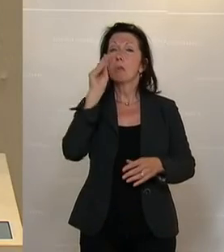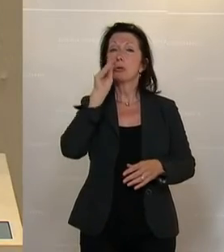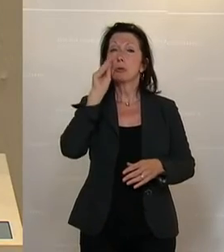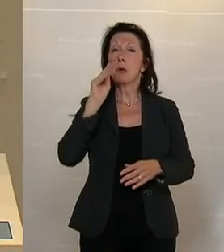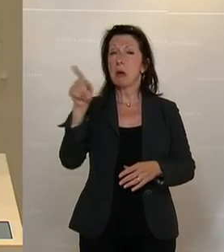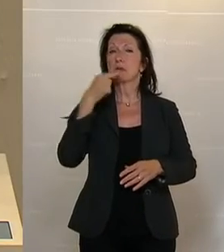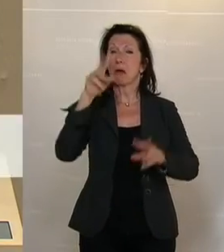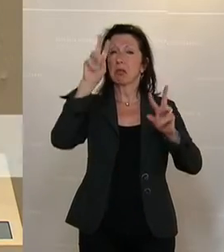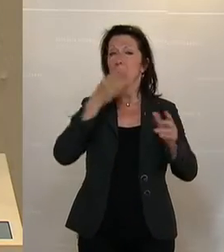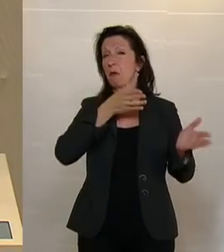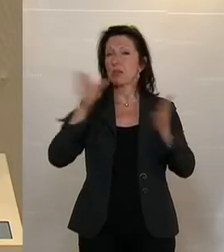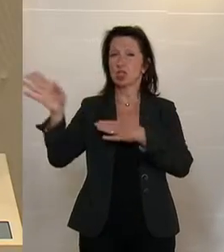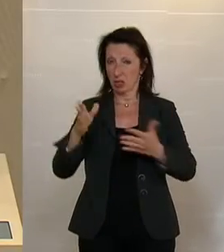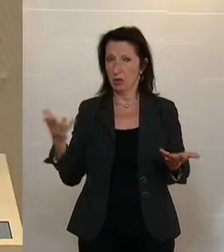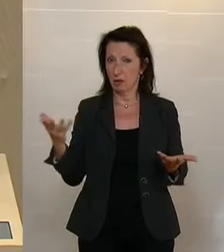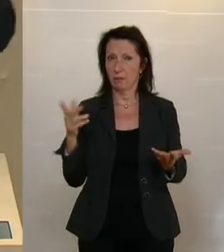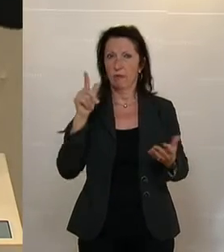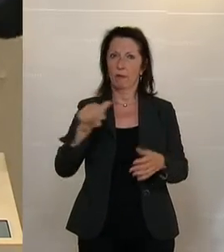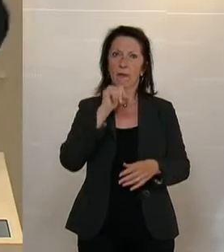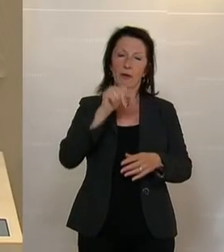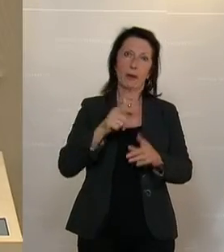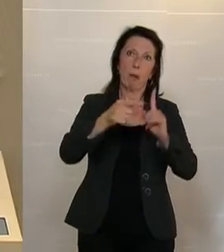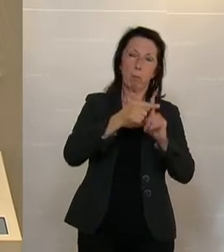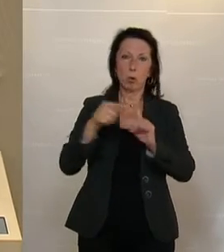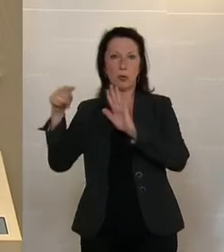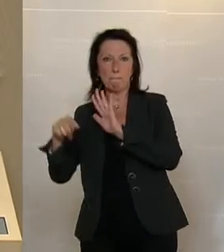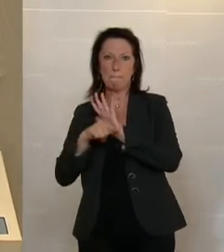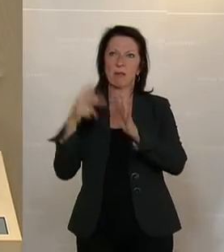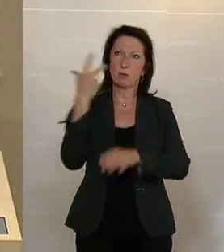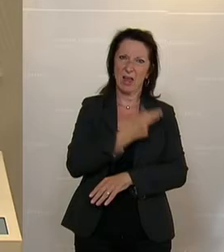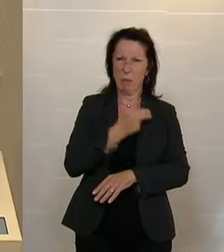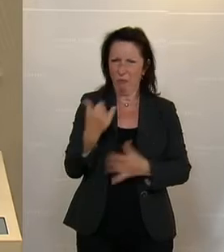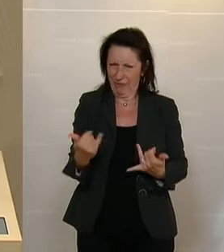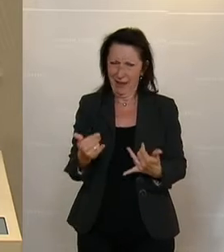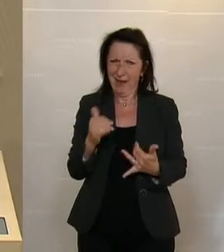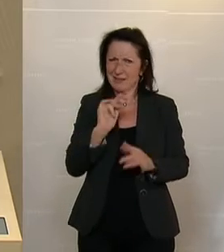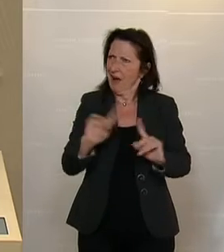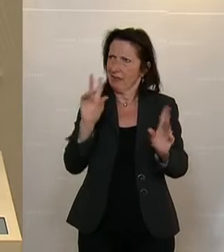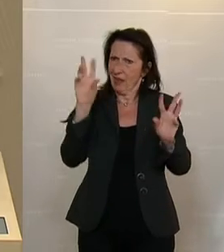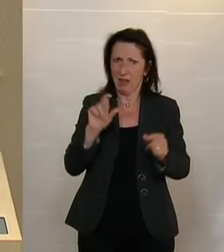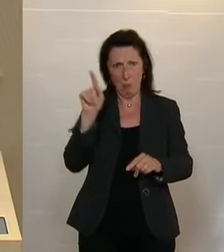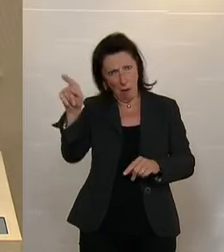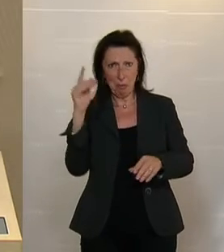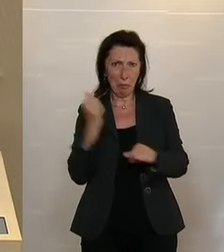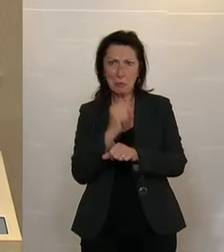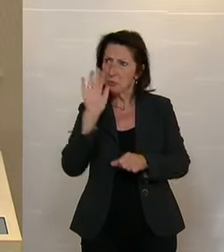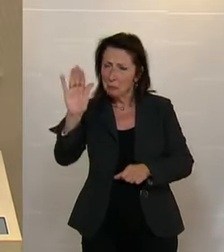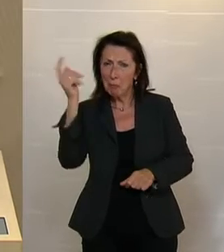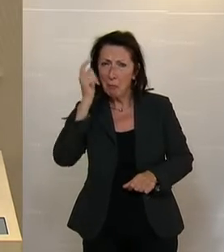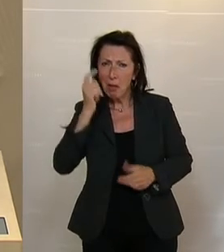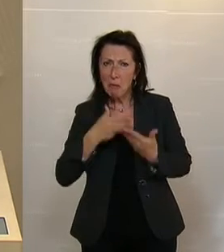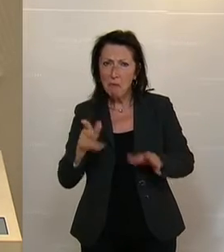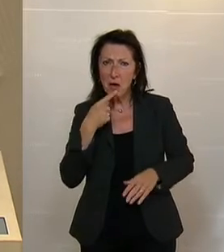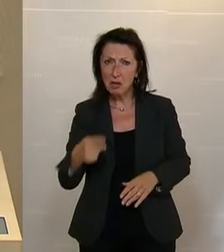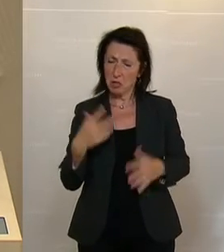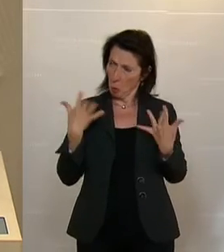ja nicht um Pro- und Kontraimpfen, um dann selbst wortreich Pro- und Kontraimpfen deine Meinung zum Besten zu geben. Und ja, schon